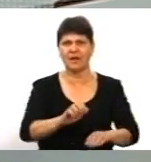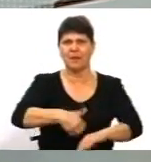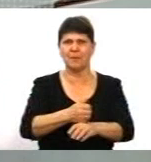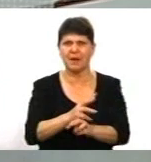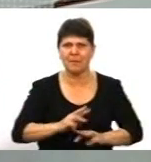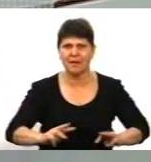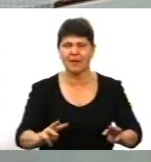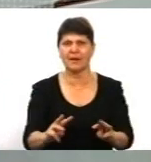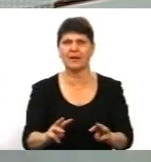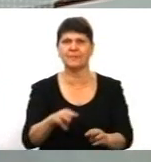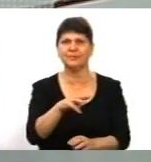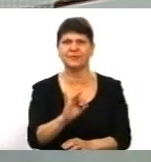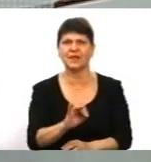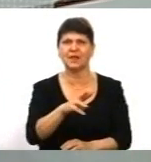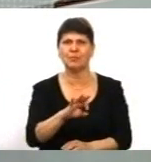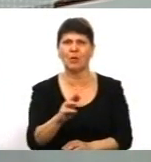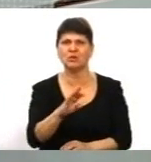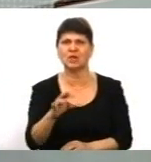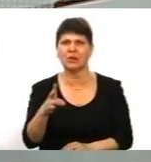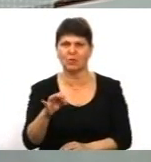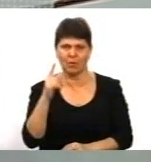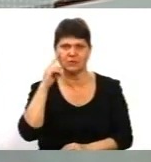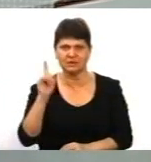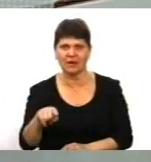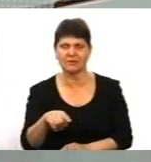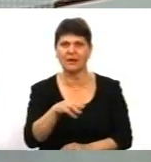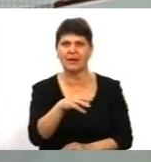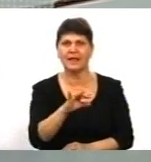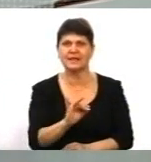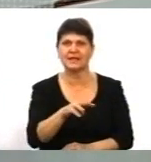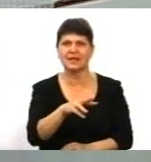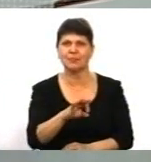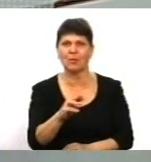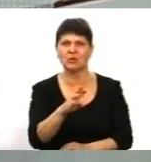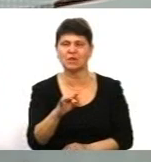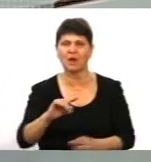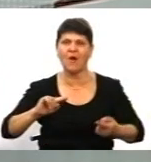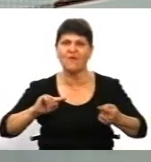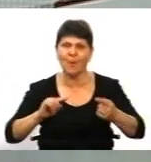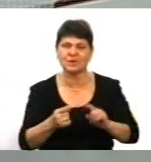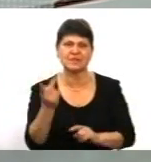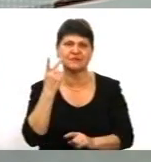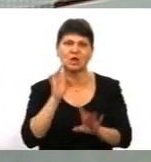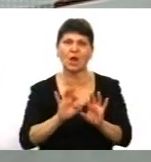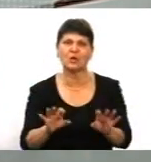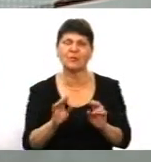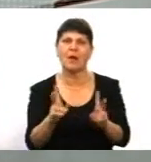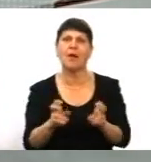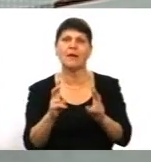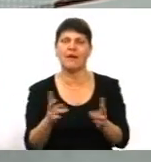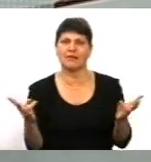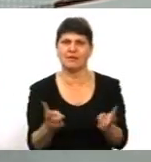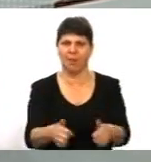Тимошенка. Знаєте, Тимошенка в опозиції завжди розповідає, як треба класно зробити.